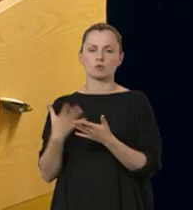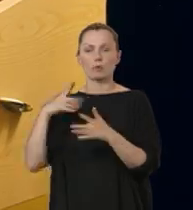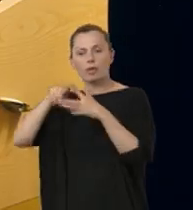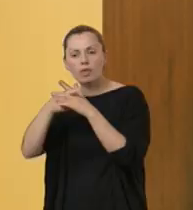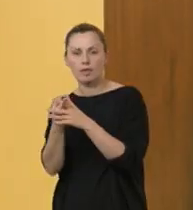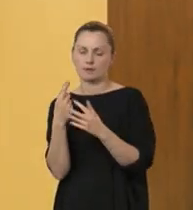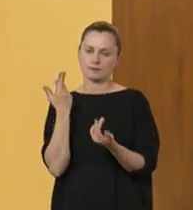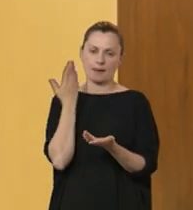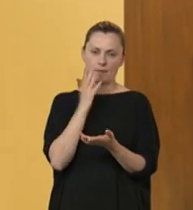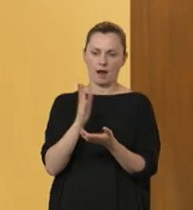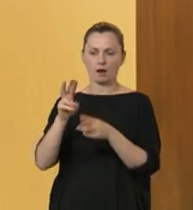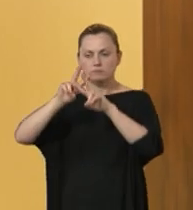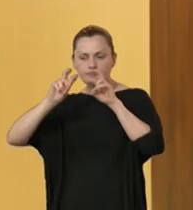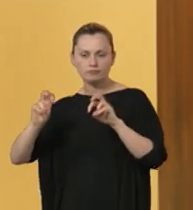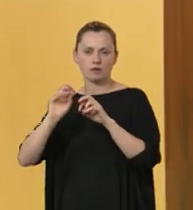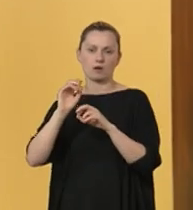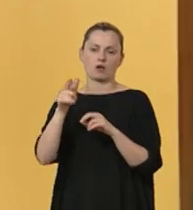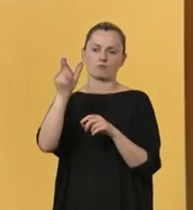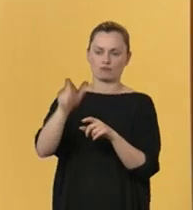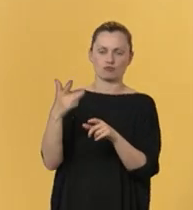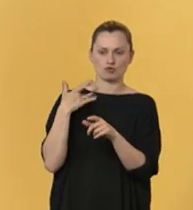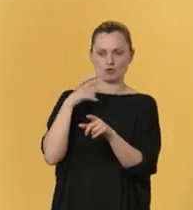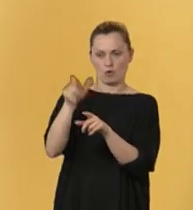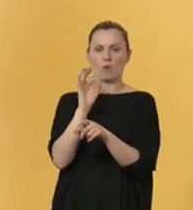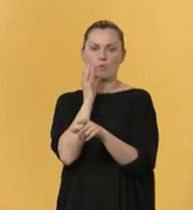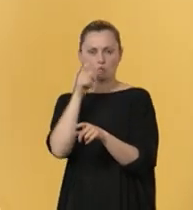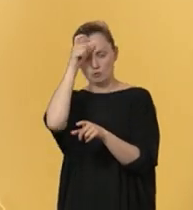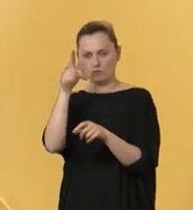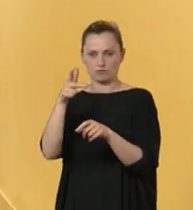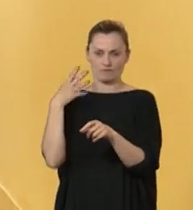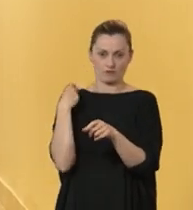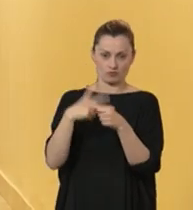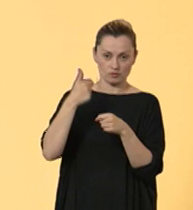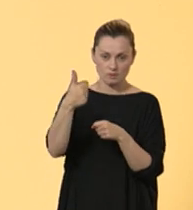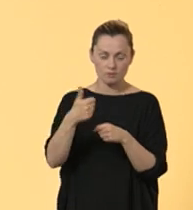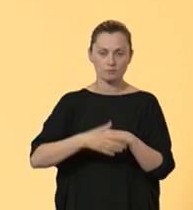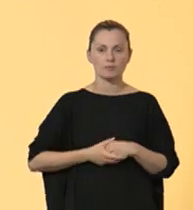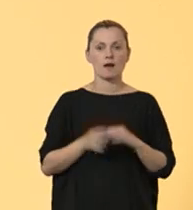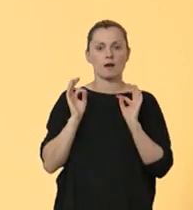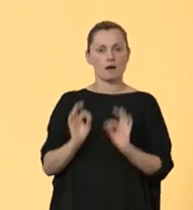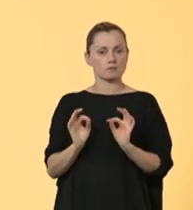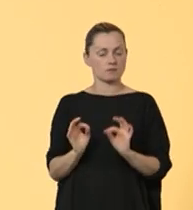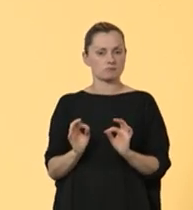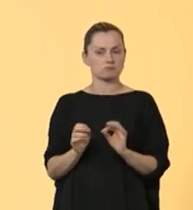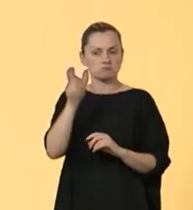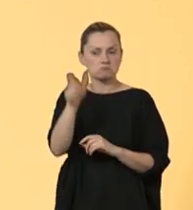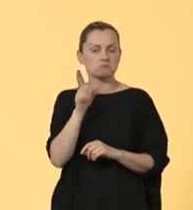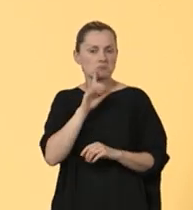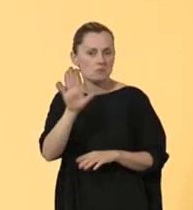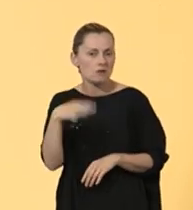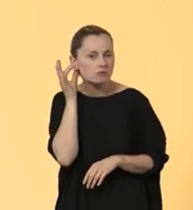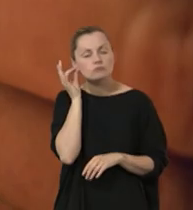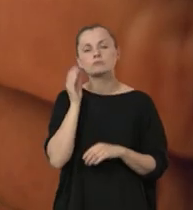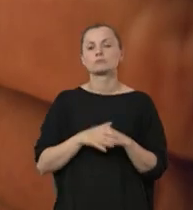rodzice. Wydaje mi się, że za bardzo w życie młodego człowieka, bo to jest człowiek 31-letni. A teraz ma